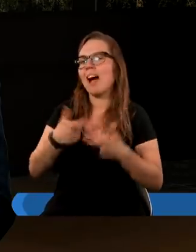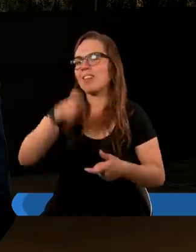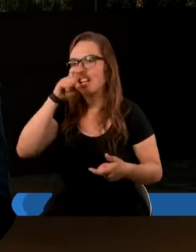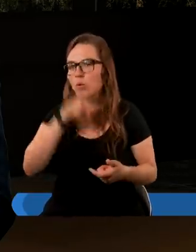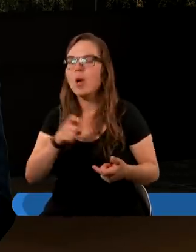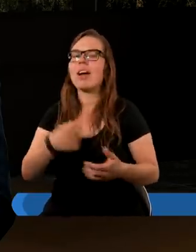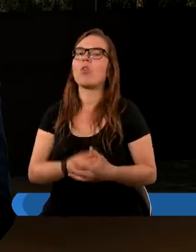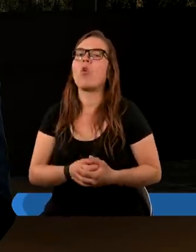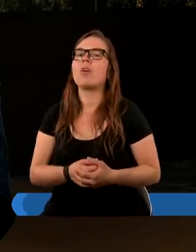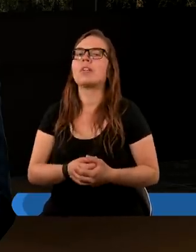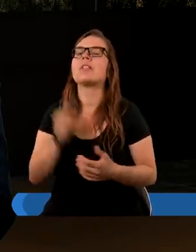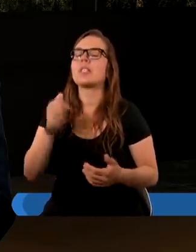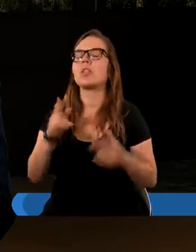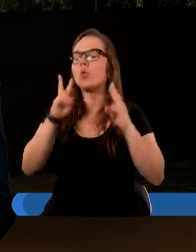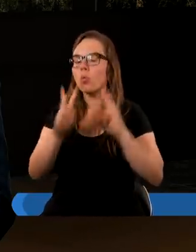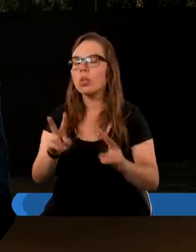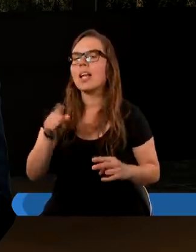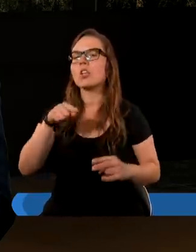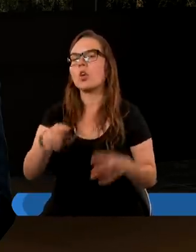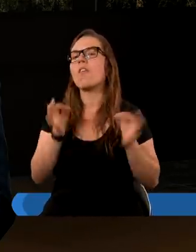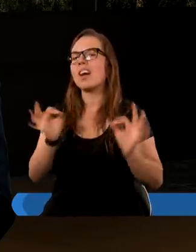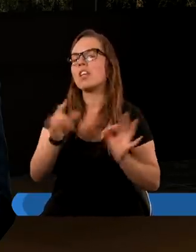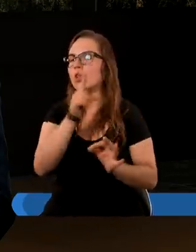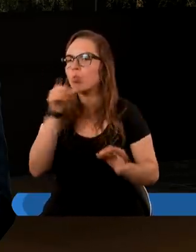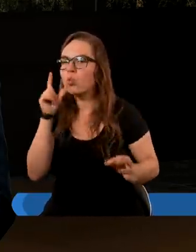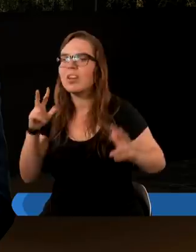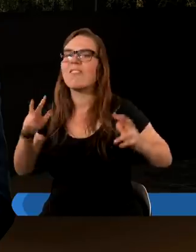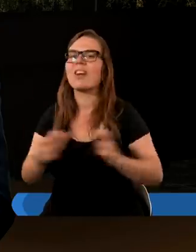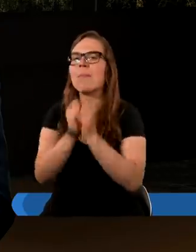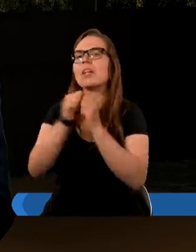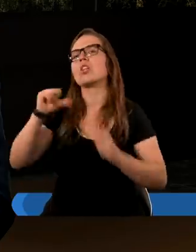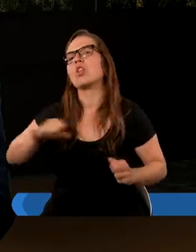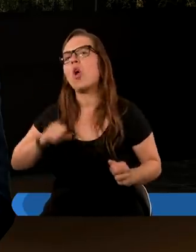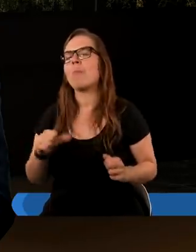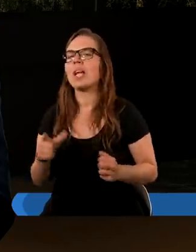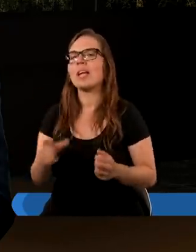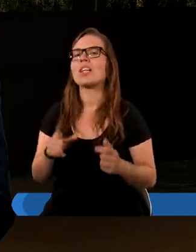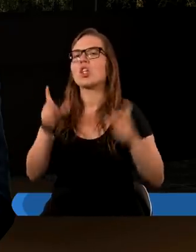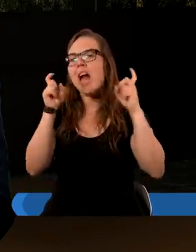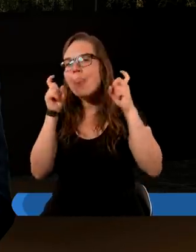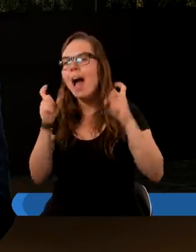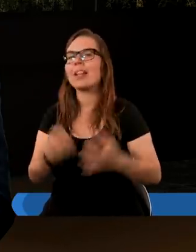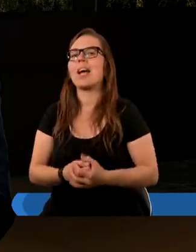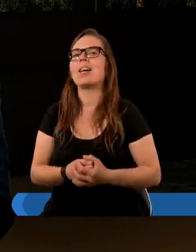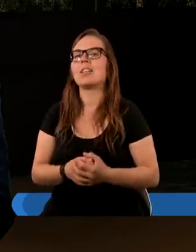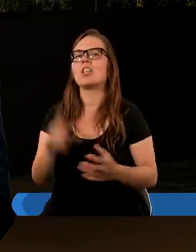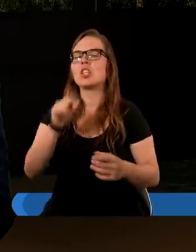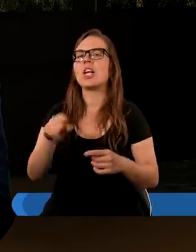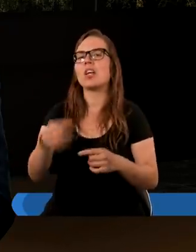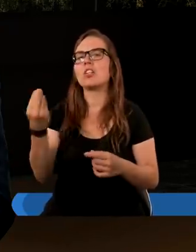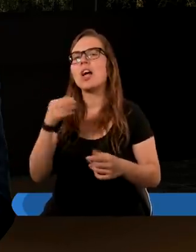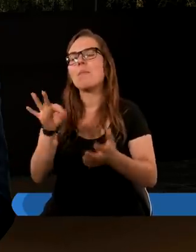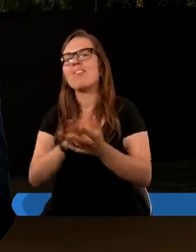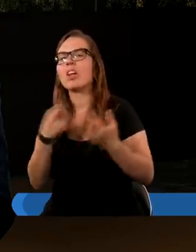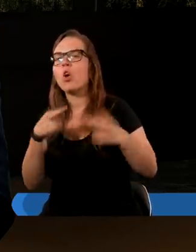złego i uznać, że to właściwie ludzie wymyślili sobie szatana, że jest to